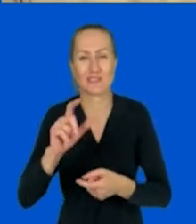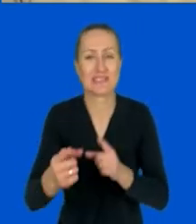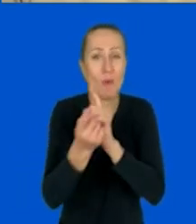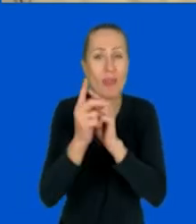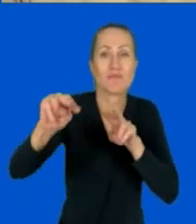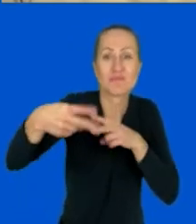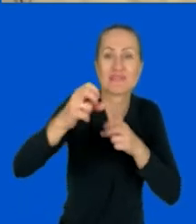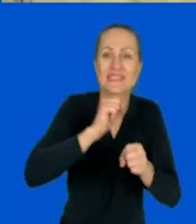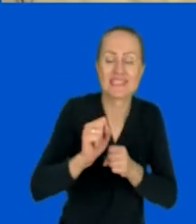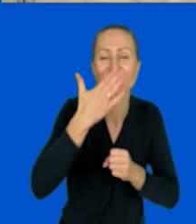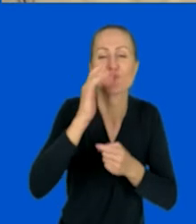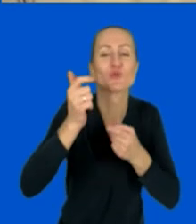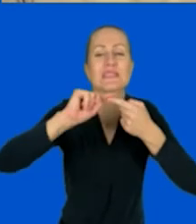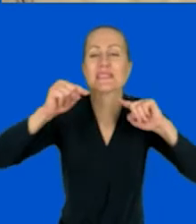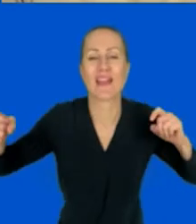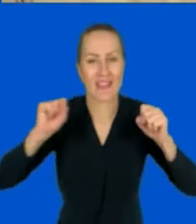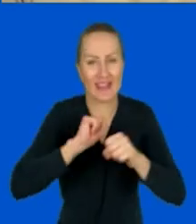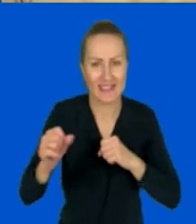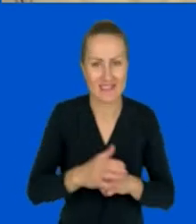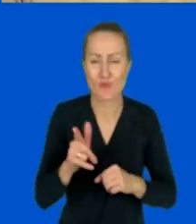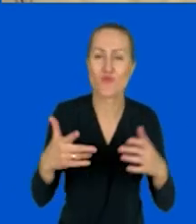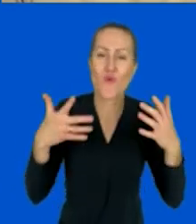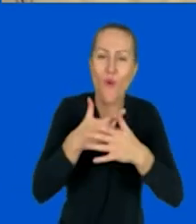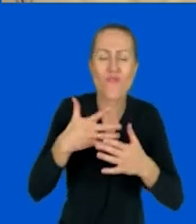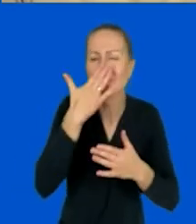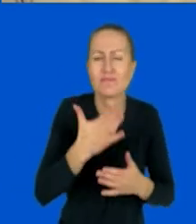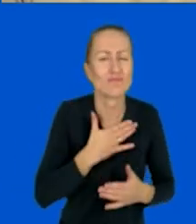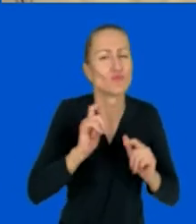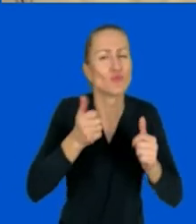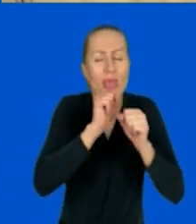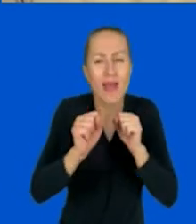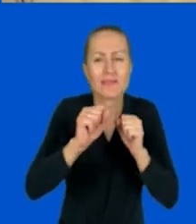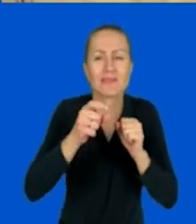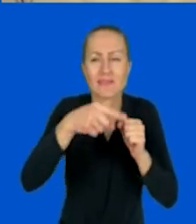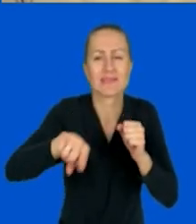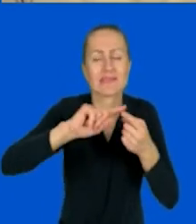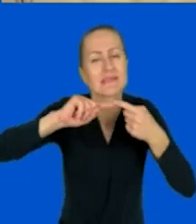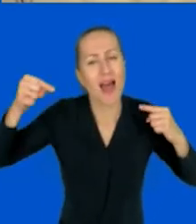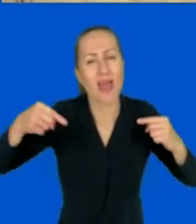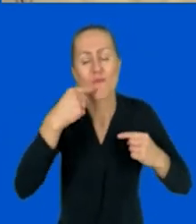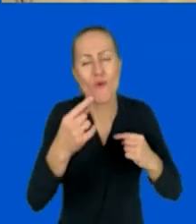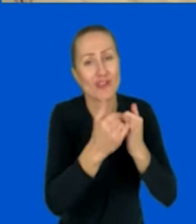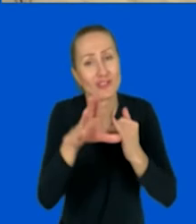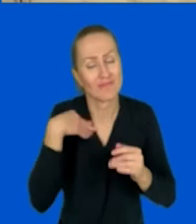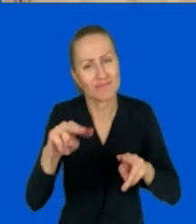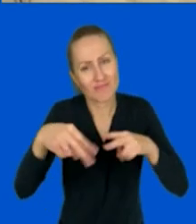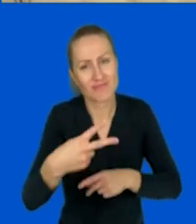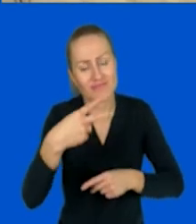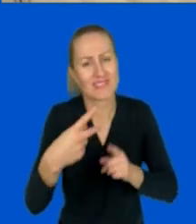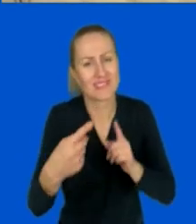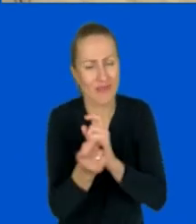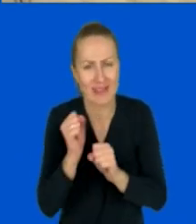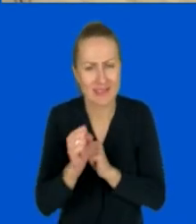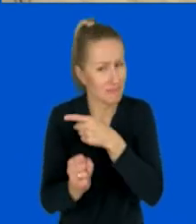spotykacie się towarzysko, jakie zdanie zwykle pada podczas wirtualnych spotkań? Przypomnijcie sobie,